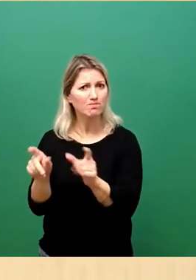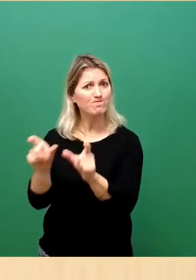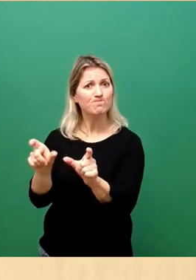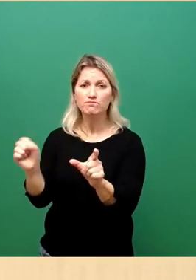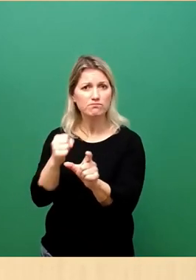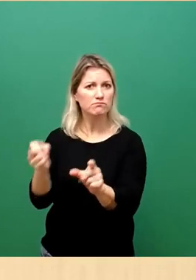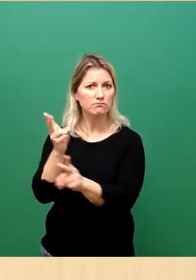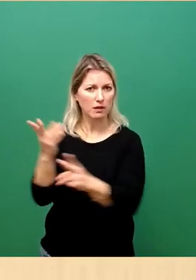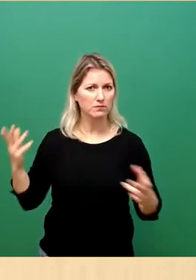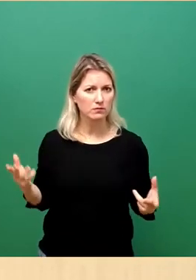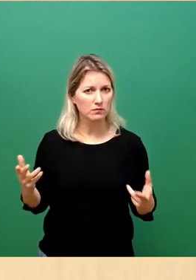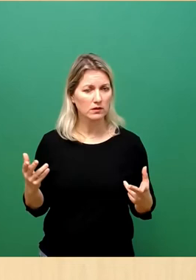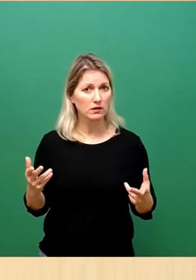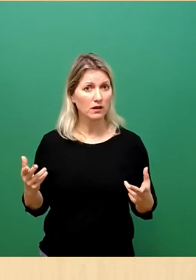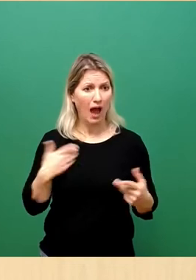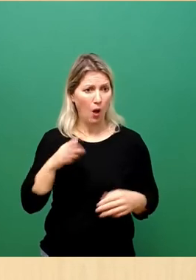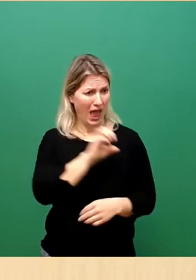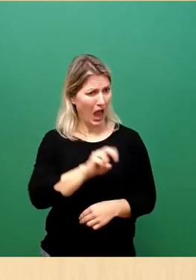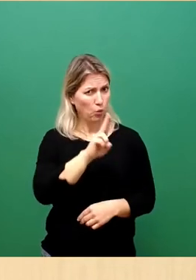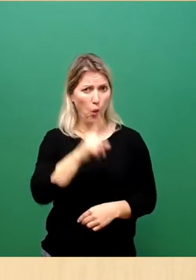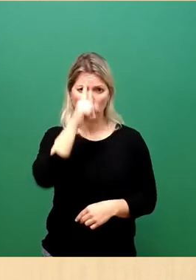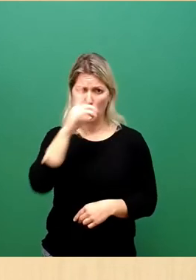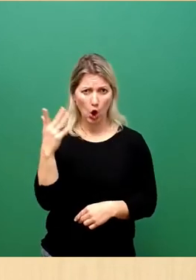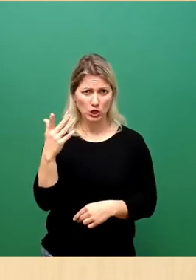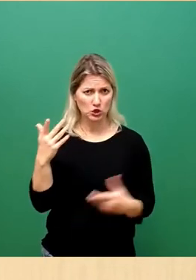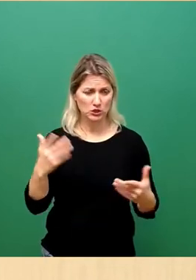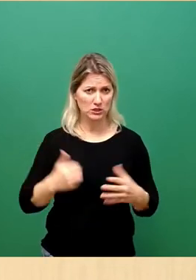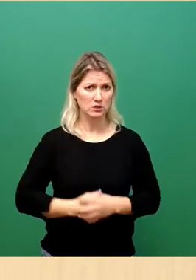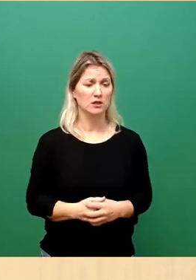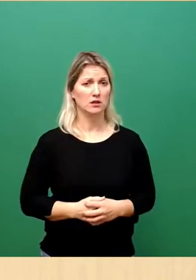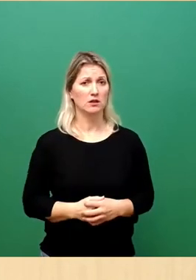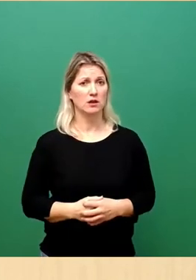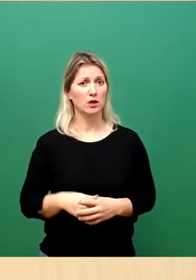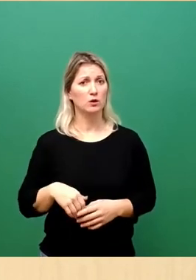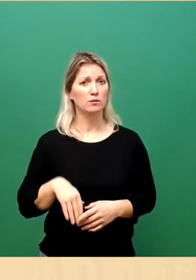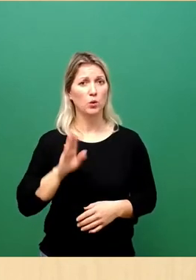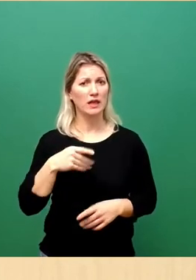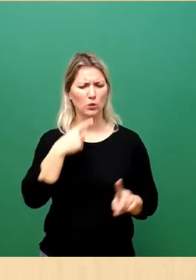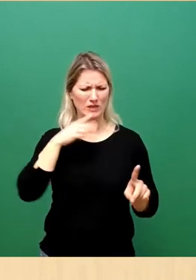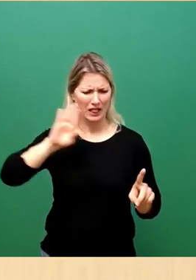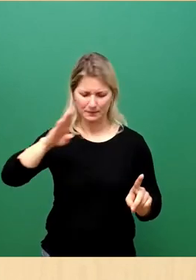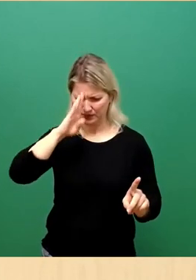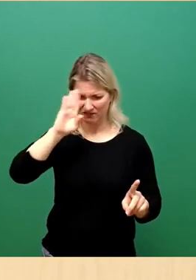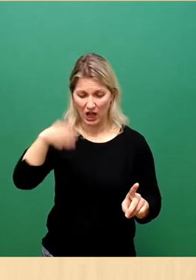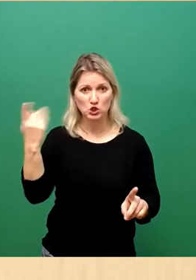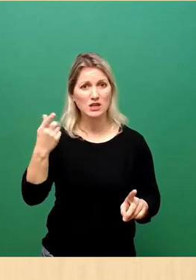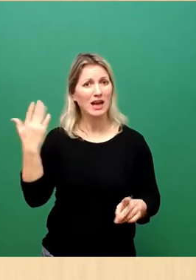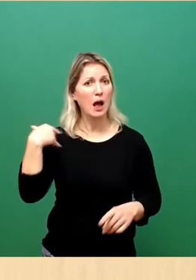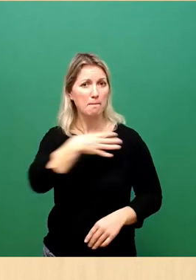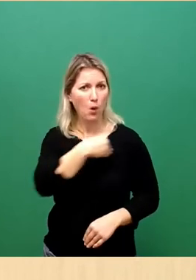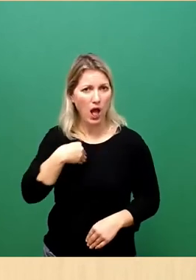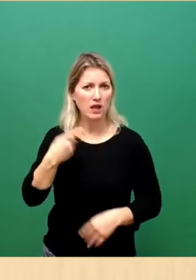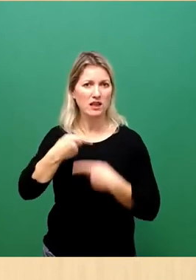Auf EU-Ebene und auf deutscher Ebene. Und das ist die Wahrheit. Und das, was in Russland, nicht in Russland, in Polen und Belarus